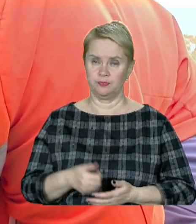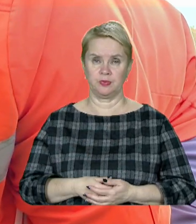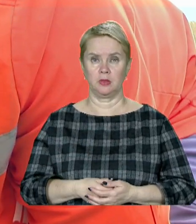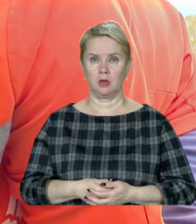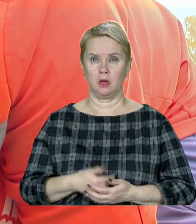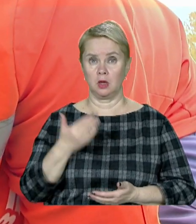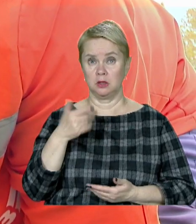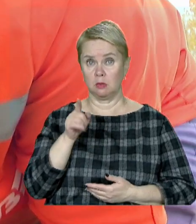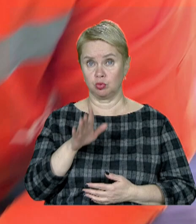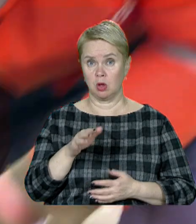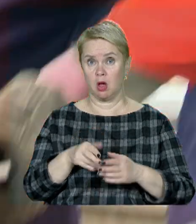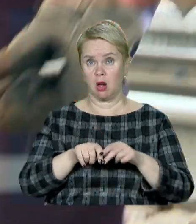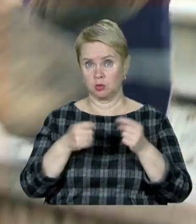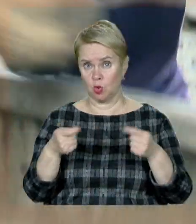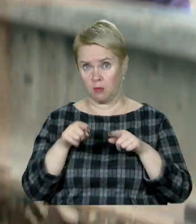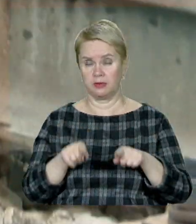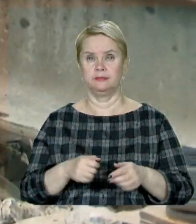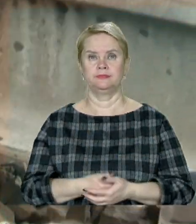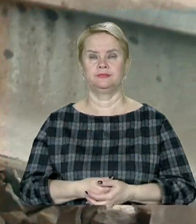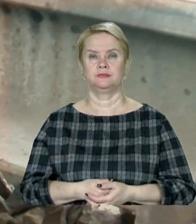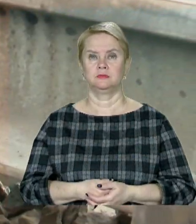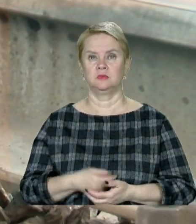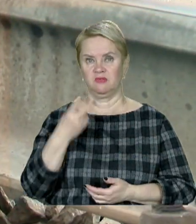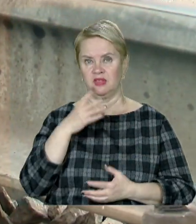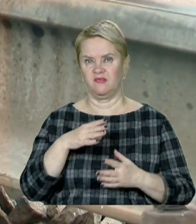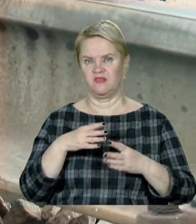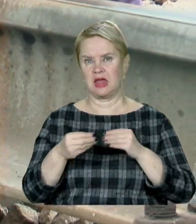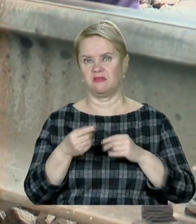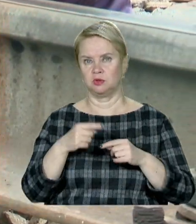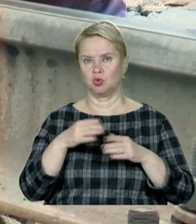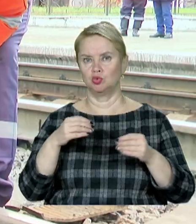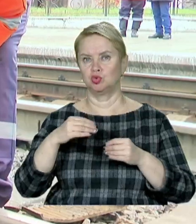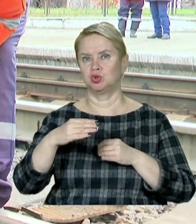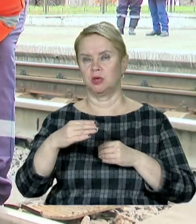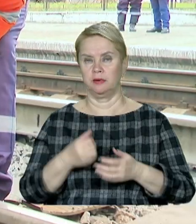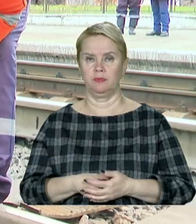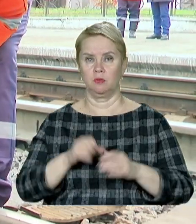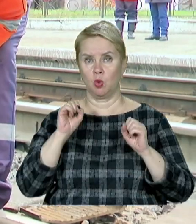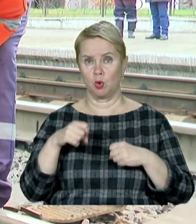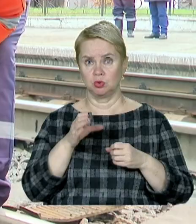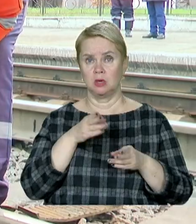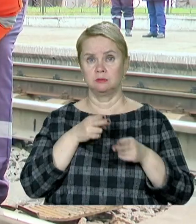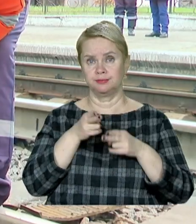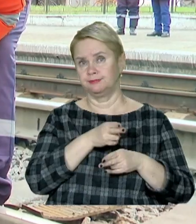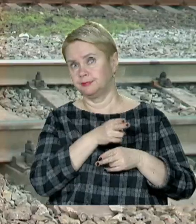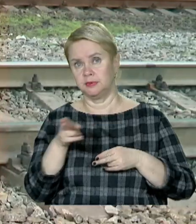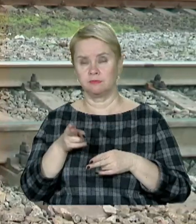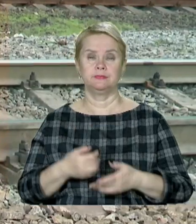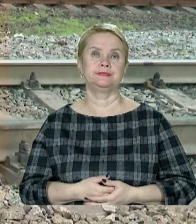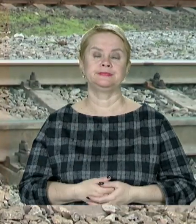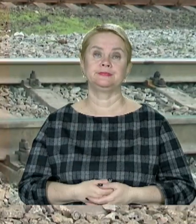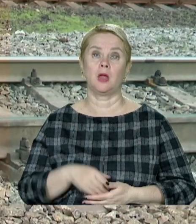Якщо цей країнчик буде розлом, путь видавлюється в ту сторону, він шире стається. Може просто сакисрити поїзд і все.